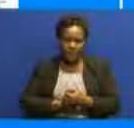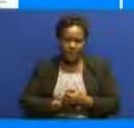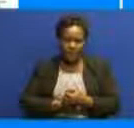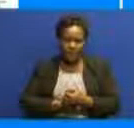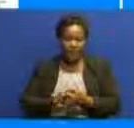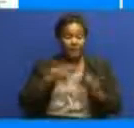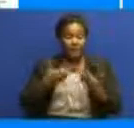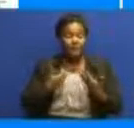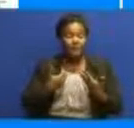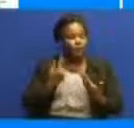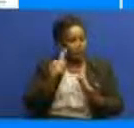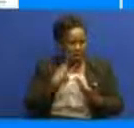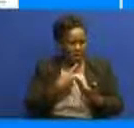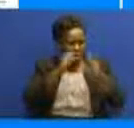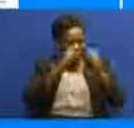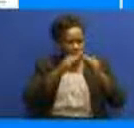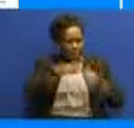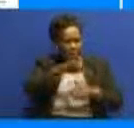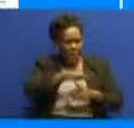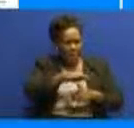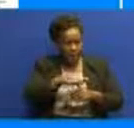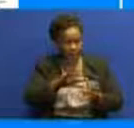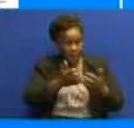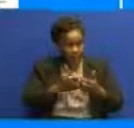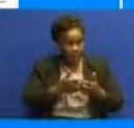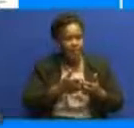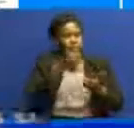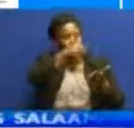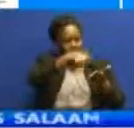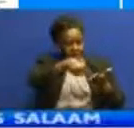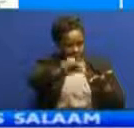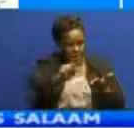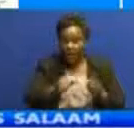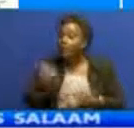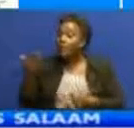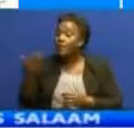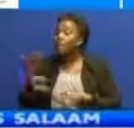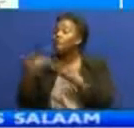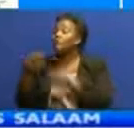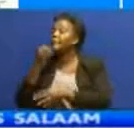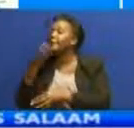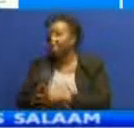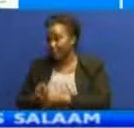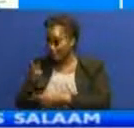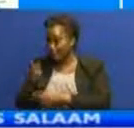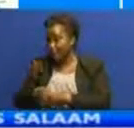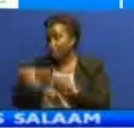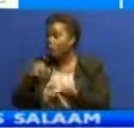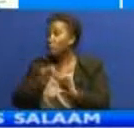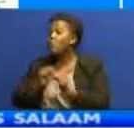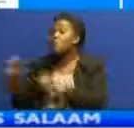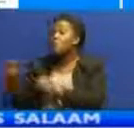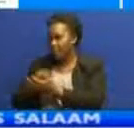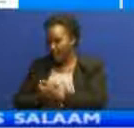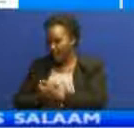kulipa hili ushuli endele na hawa wengine manake wanakua metarifio kumbalanyie badaya mtalazimika kuondoka kuhu